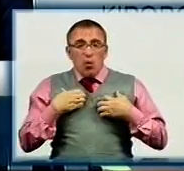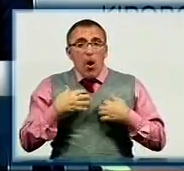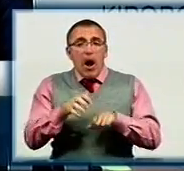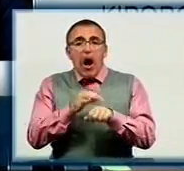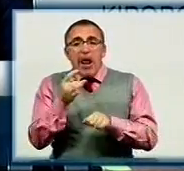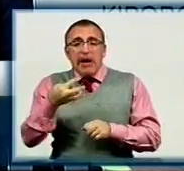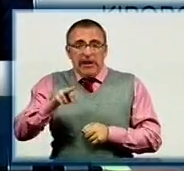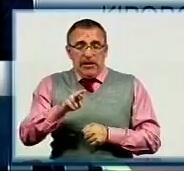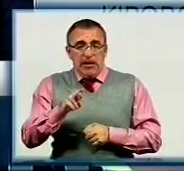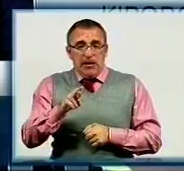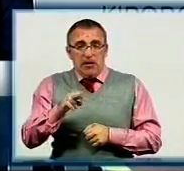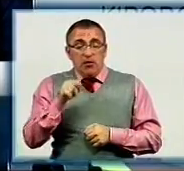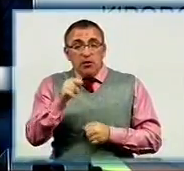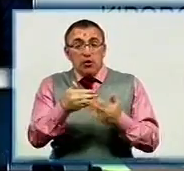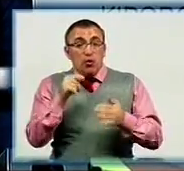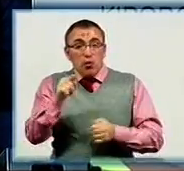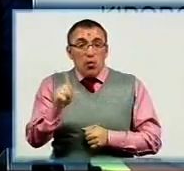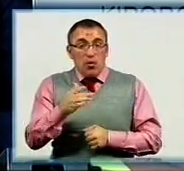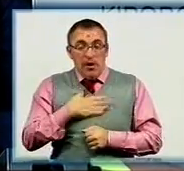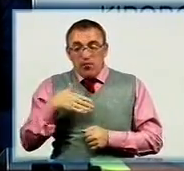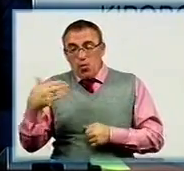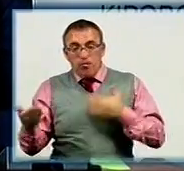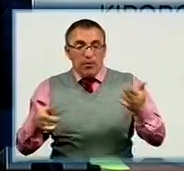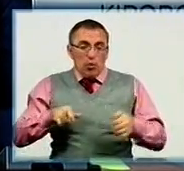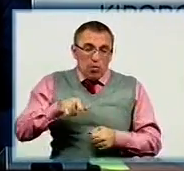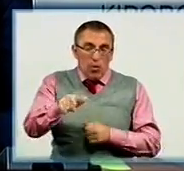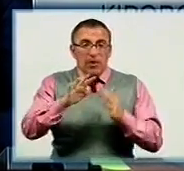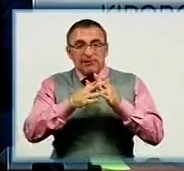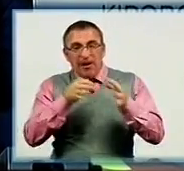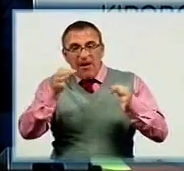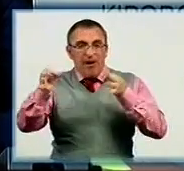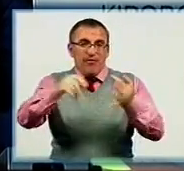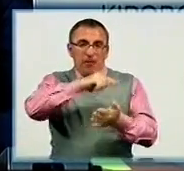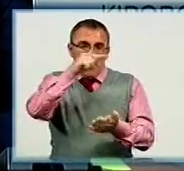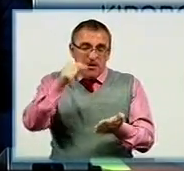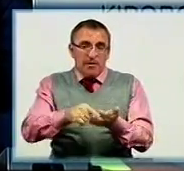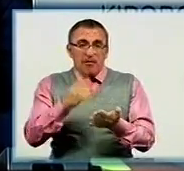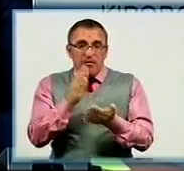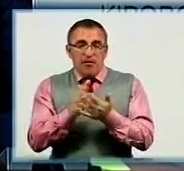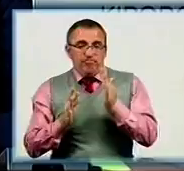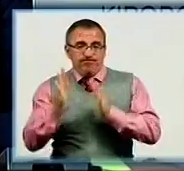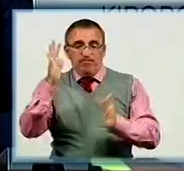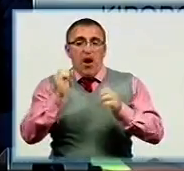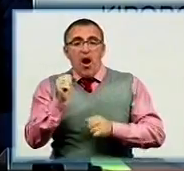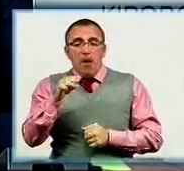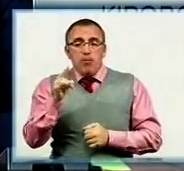від того, що у нас на узбічах доріг і в нас в селах і містах буяє амброзія.